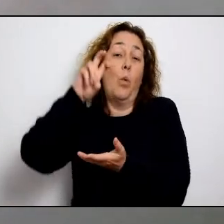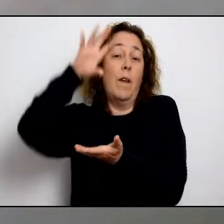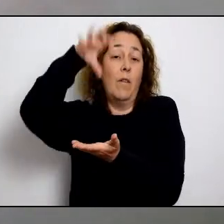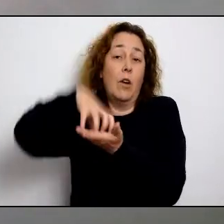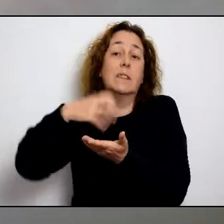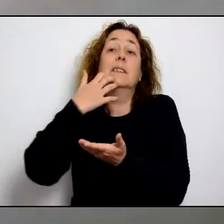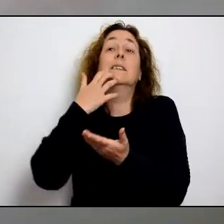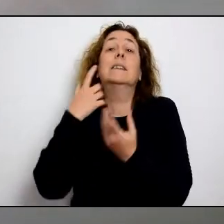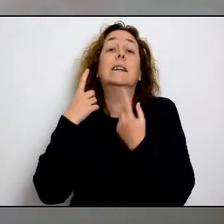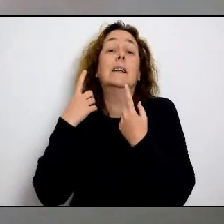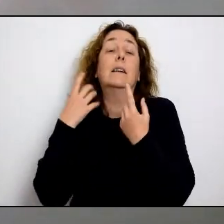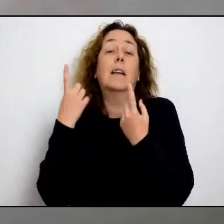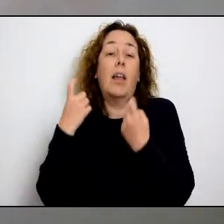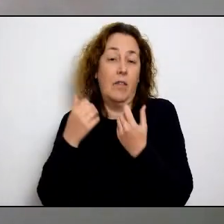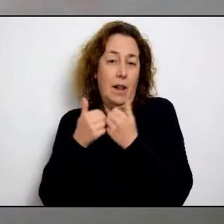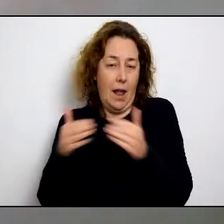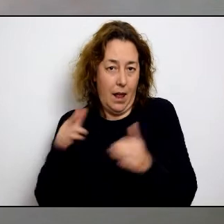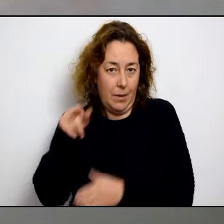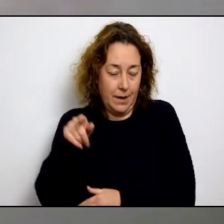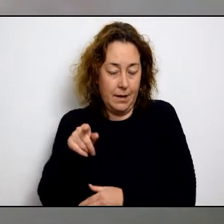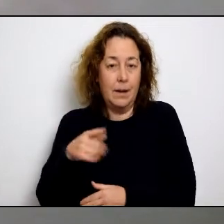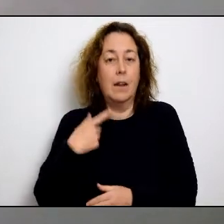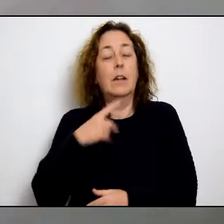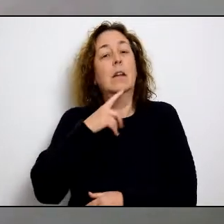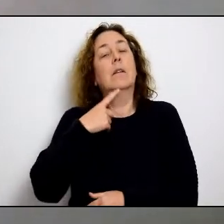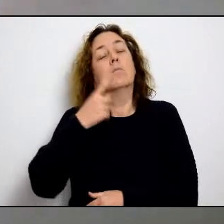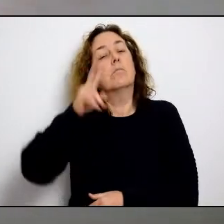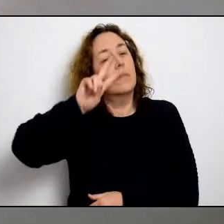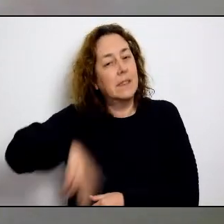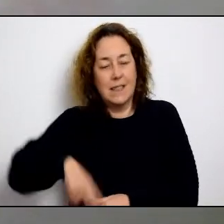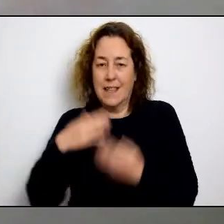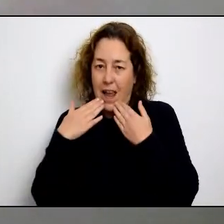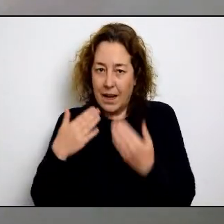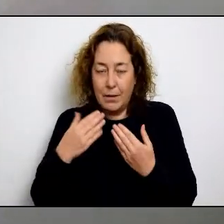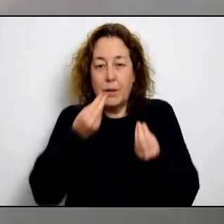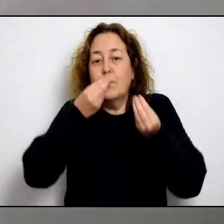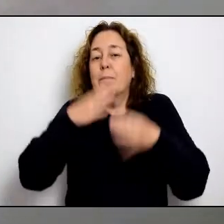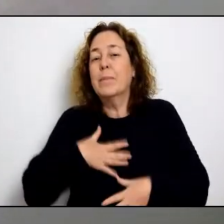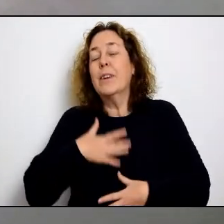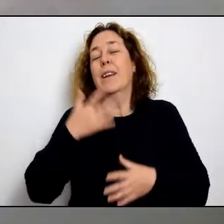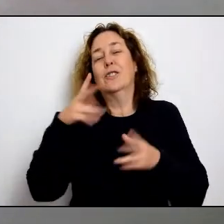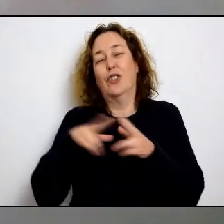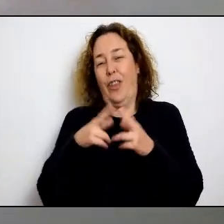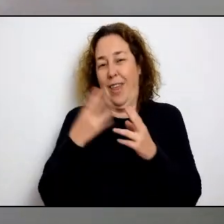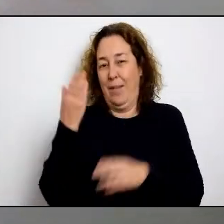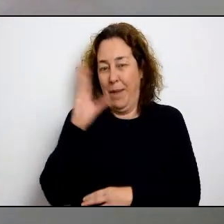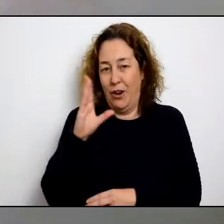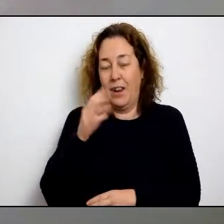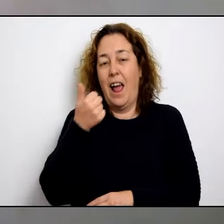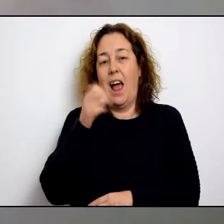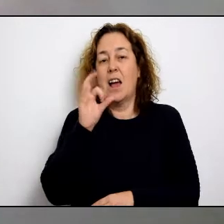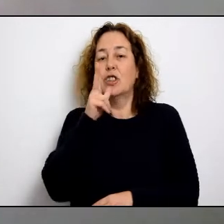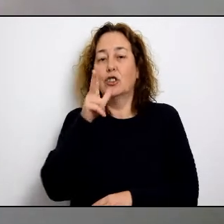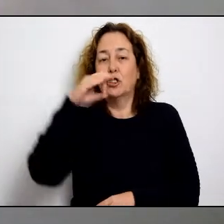'alimentació i poder cobrir, per tant, tot el que es necessiti en aquest nou dispositiu, quan es suposi l'opertura d'es mateix. Donar una vegada